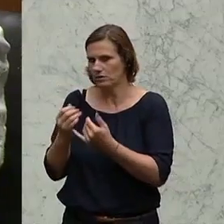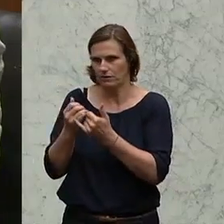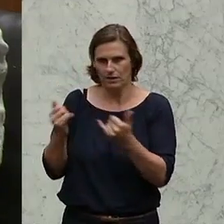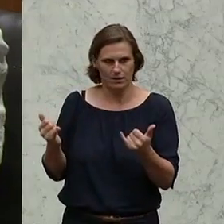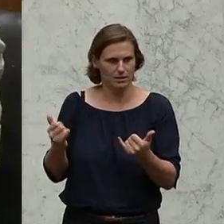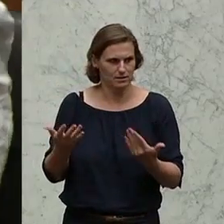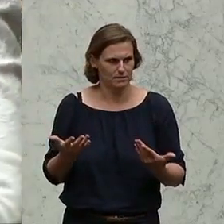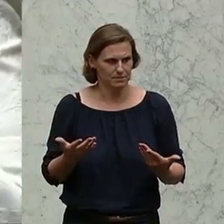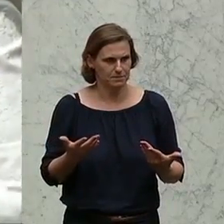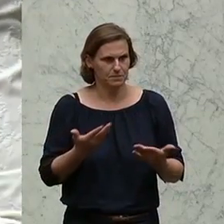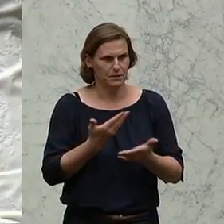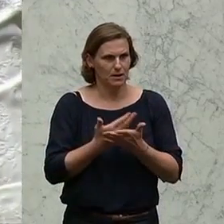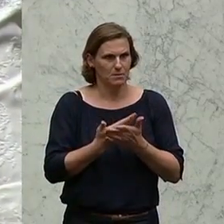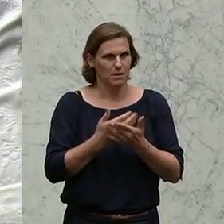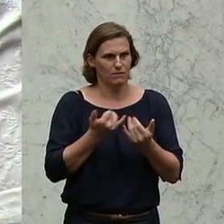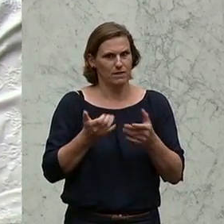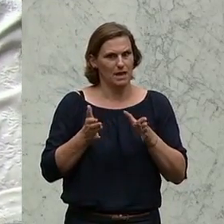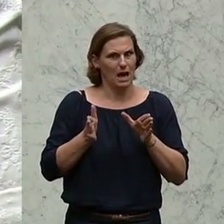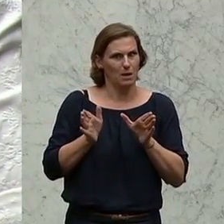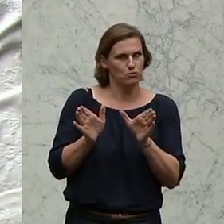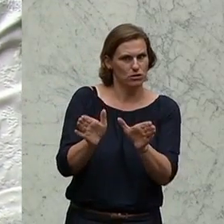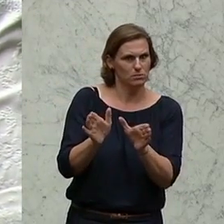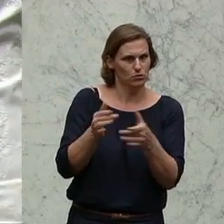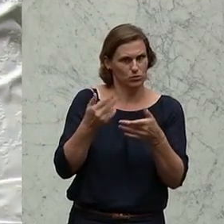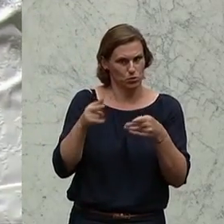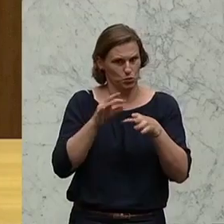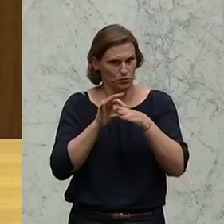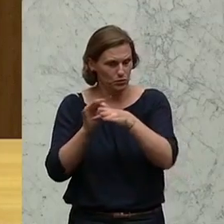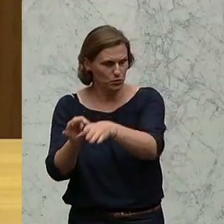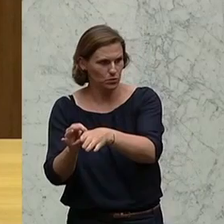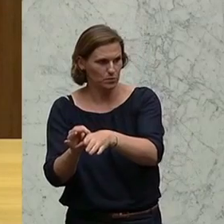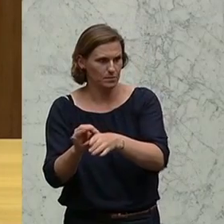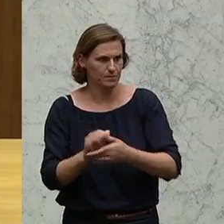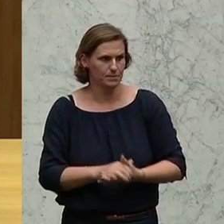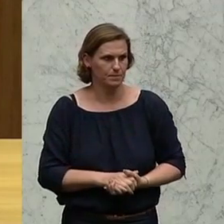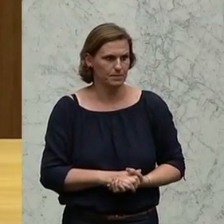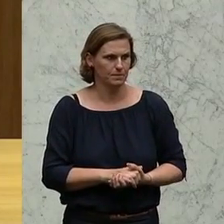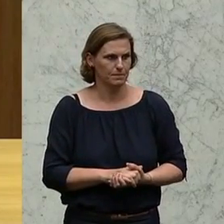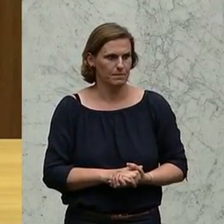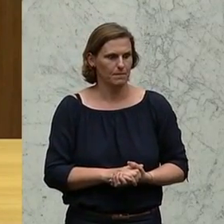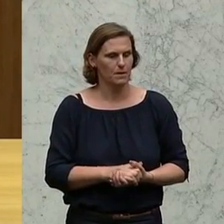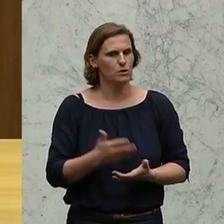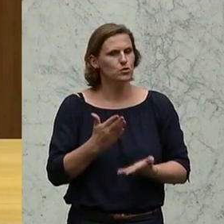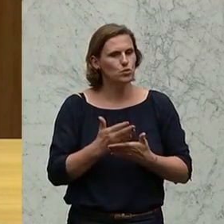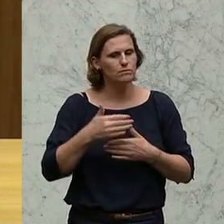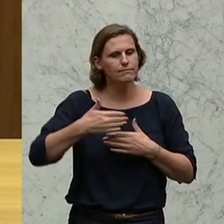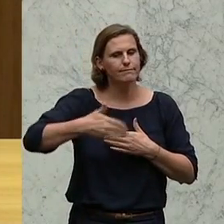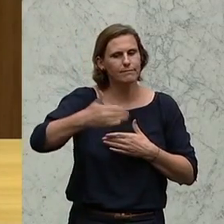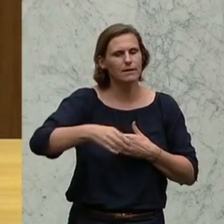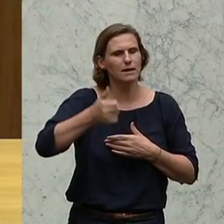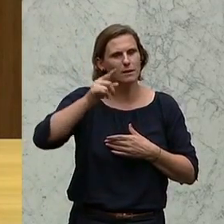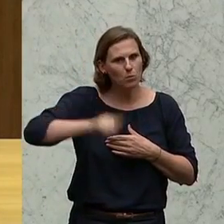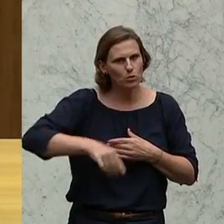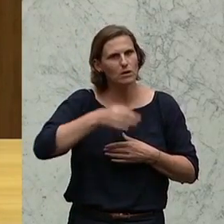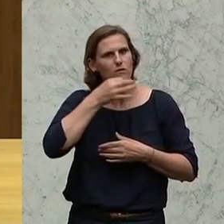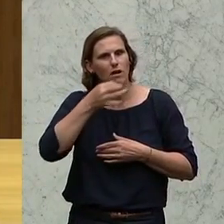ein Wort noch, Bundesminister, zu den Abschiebungen und den Außerlandesbringungen. Ich stelle seit einer gewissen Regelmäßigkeit Ihnen jeden Monat